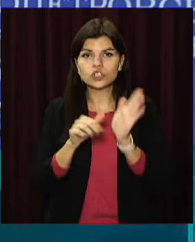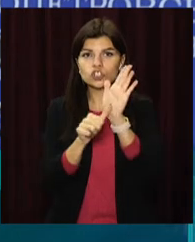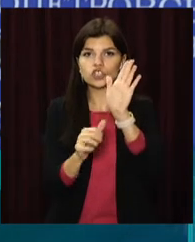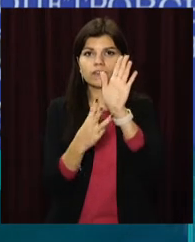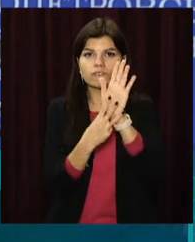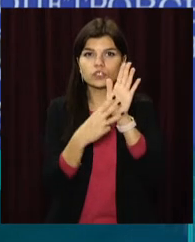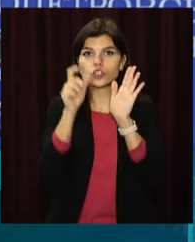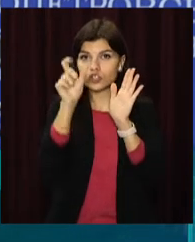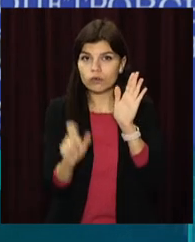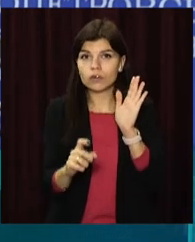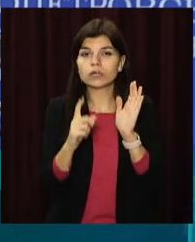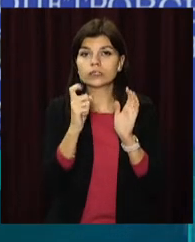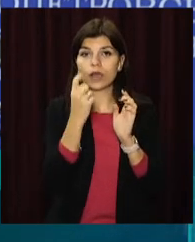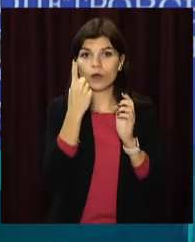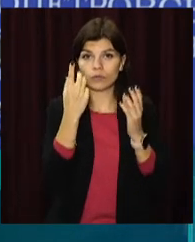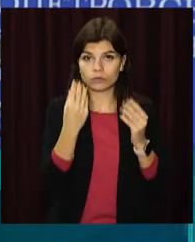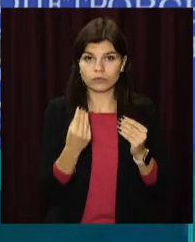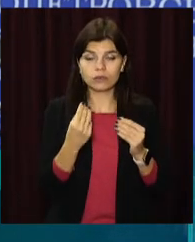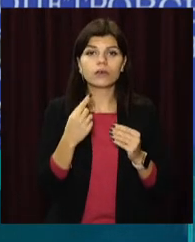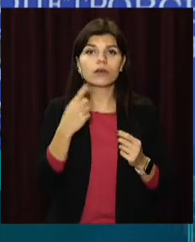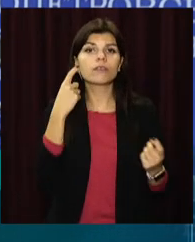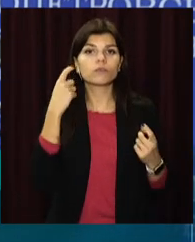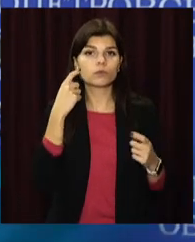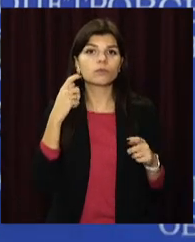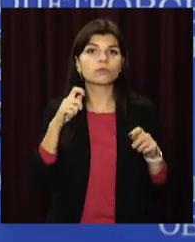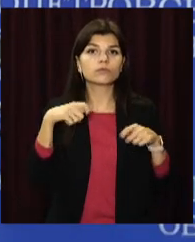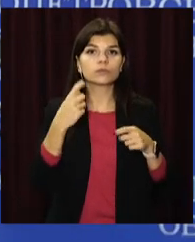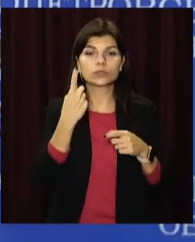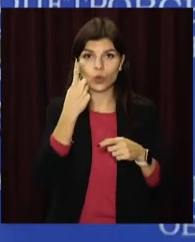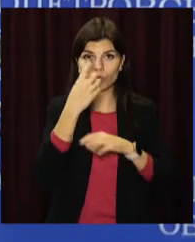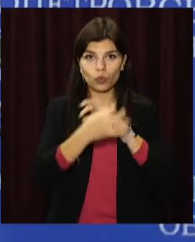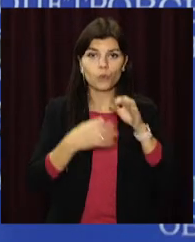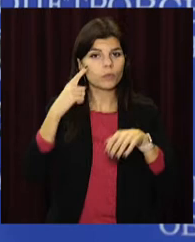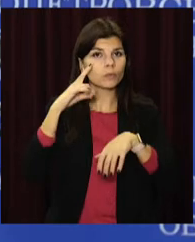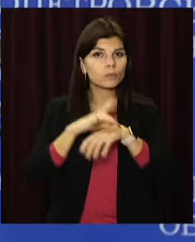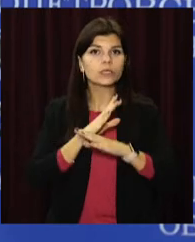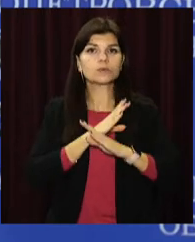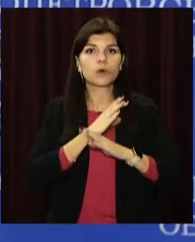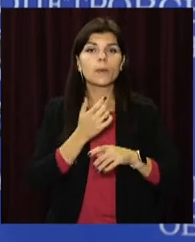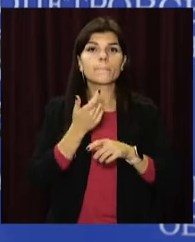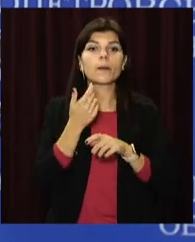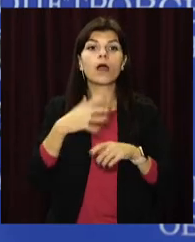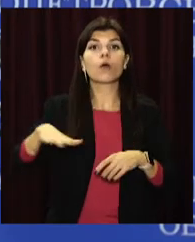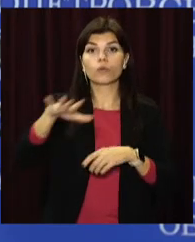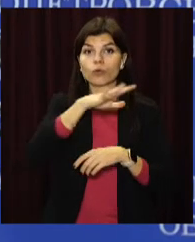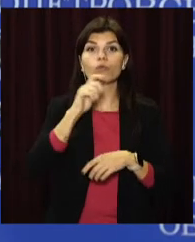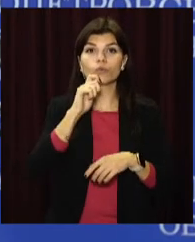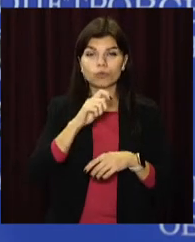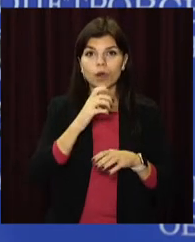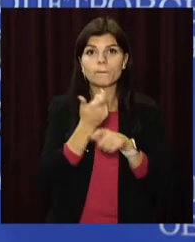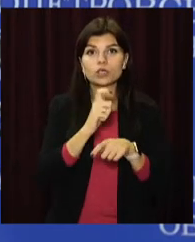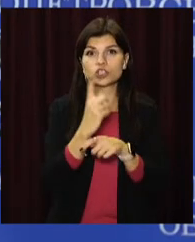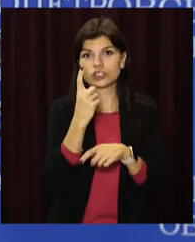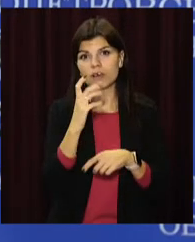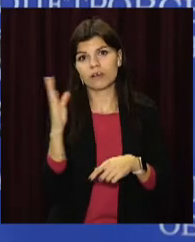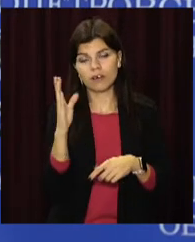осіб. За оперативними даними, за добу в нас зареєстрована смерть більш 100 осіб, але ми вже звикли до таких